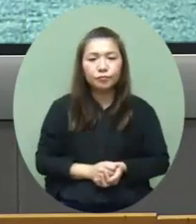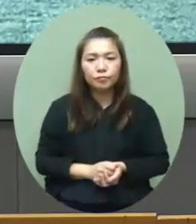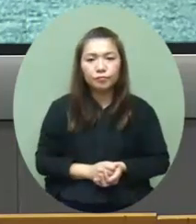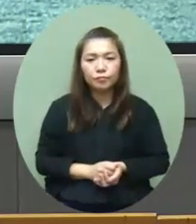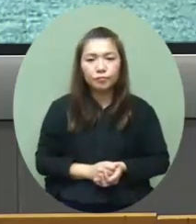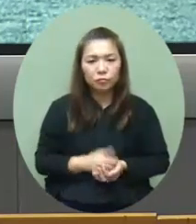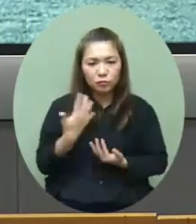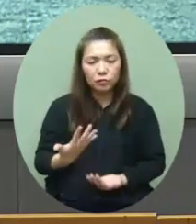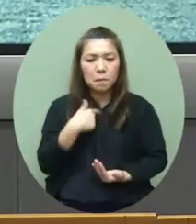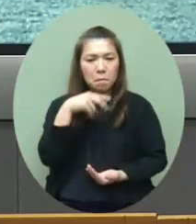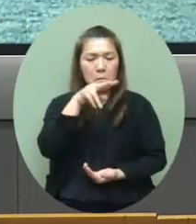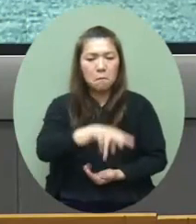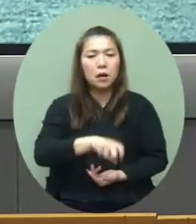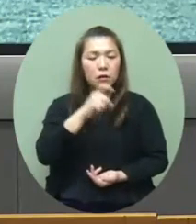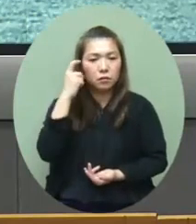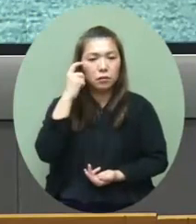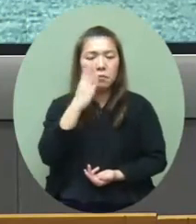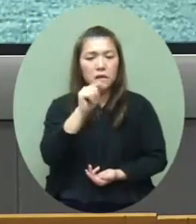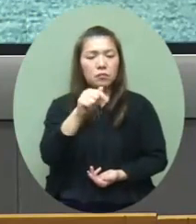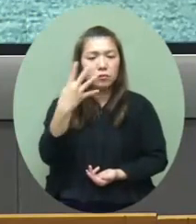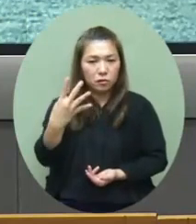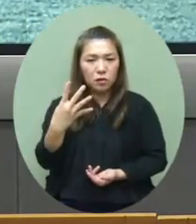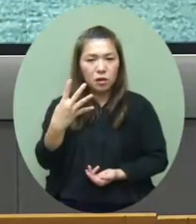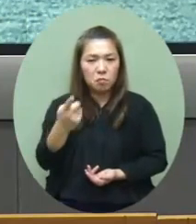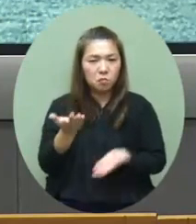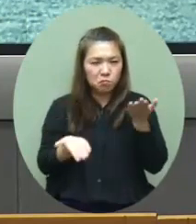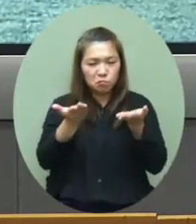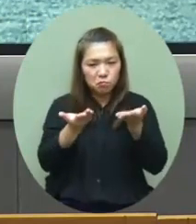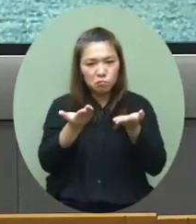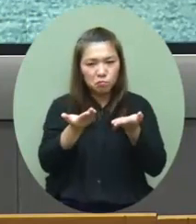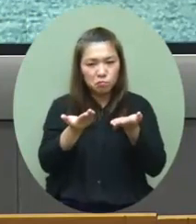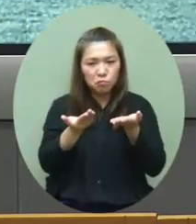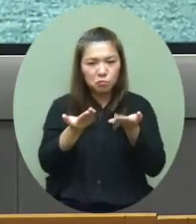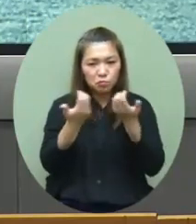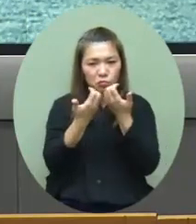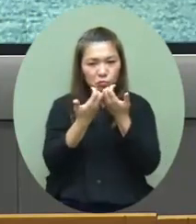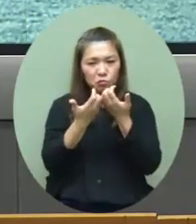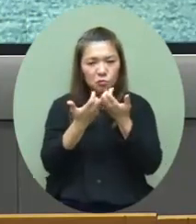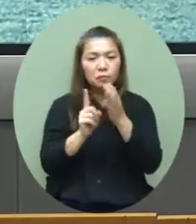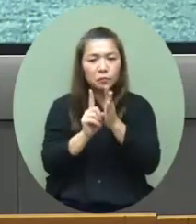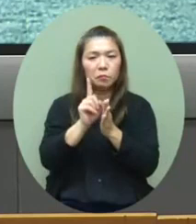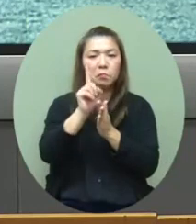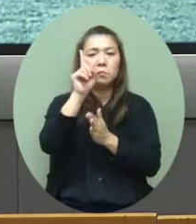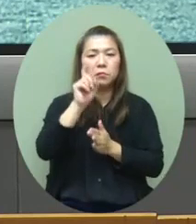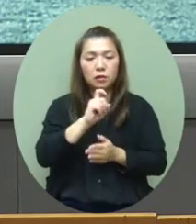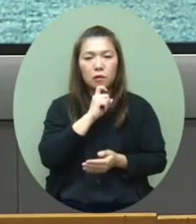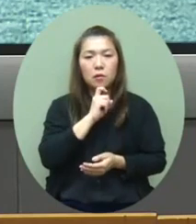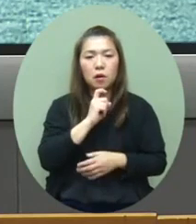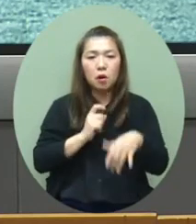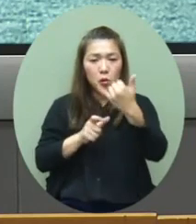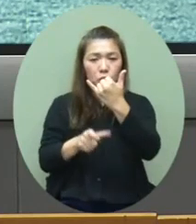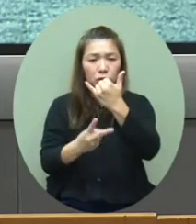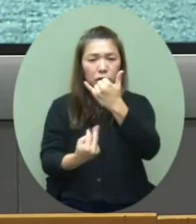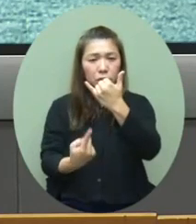我们现在都看到其实B.4的比例都是有些逐渐上升的在6月